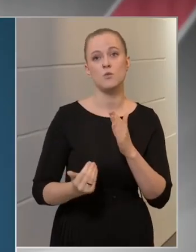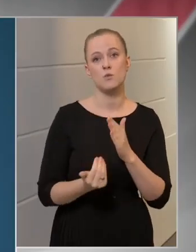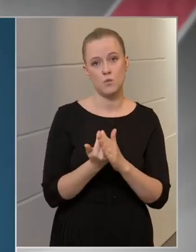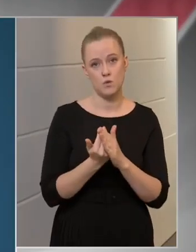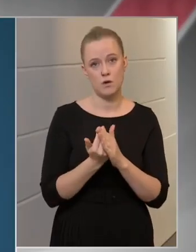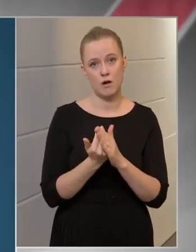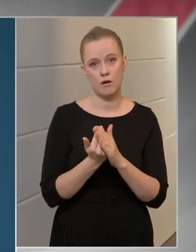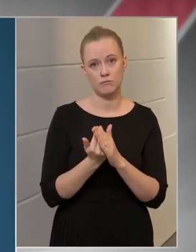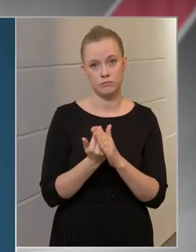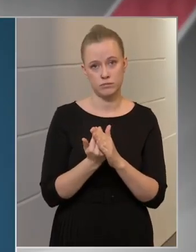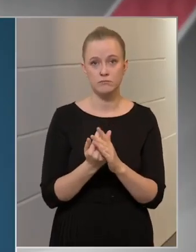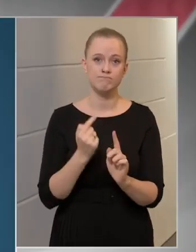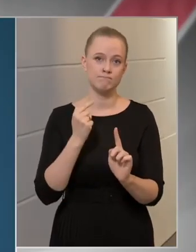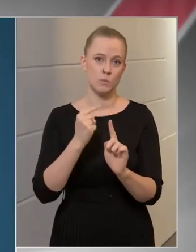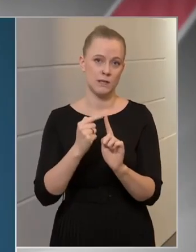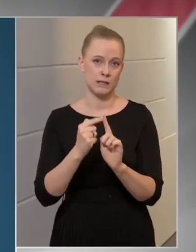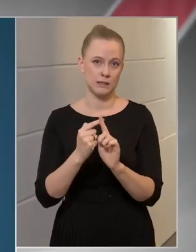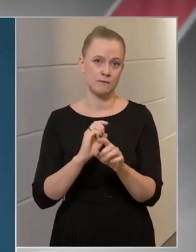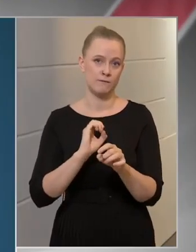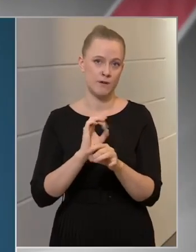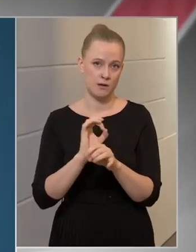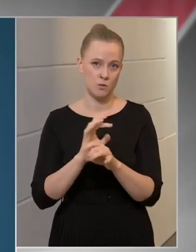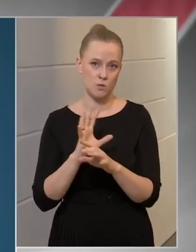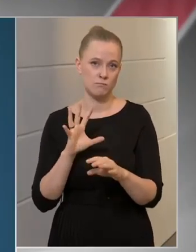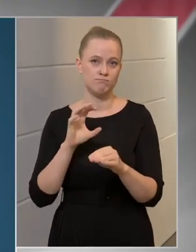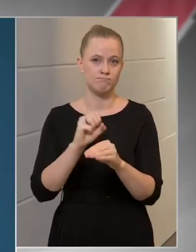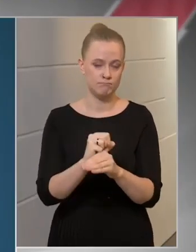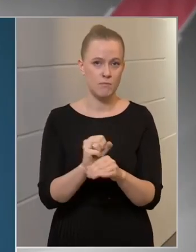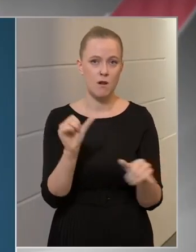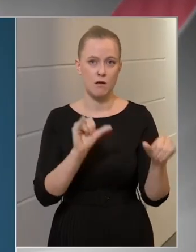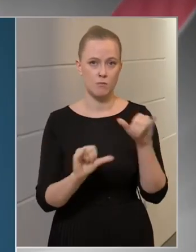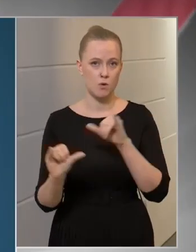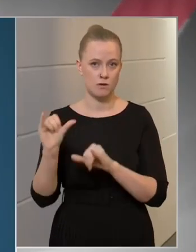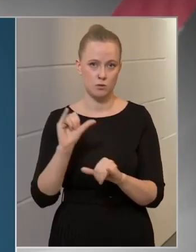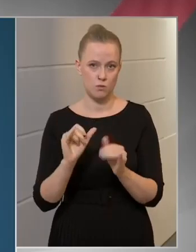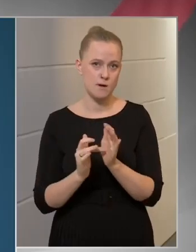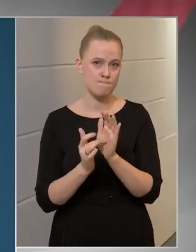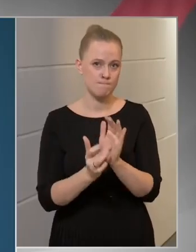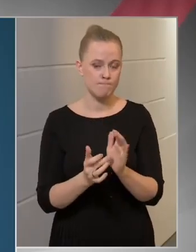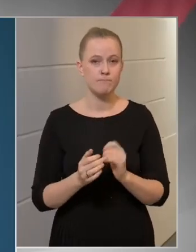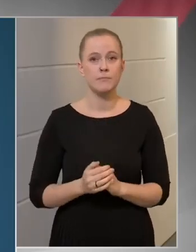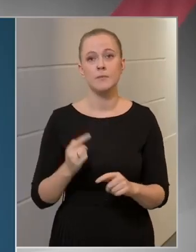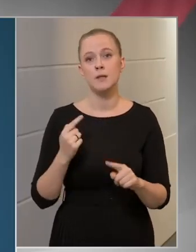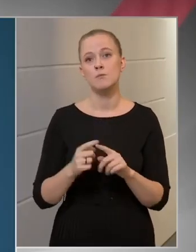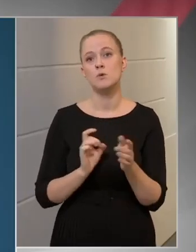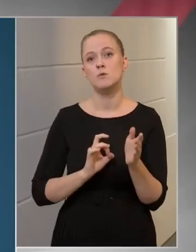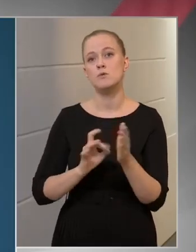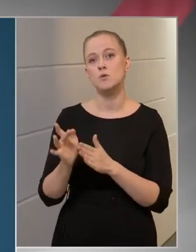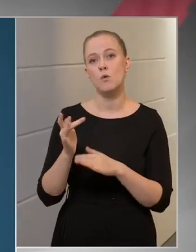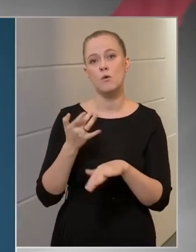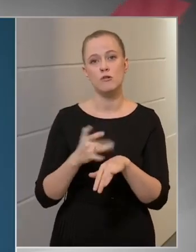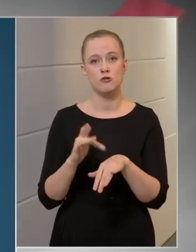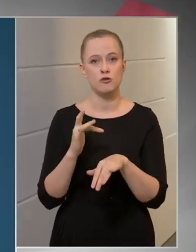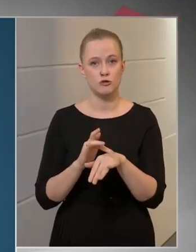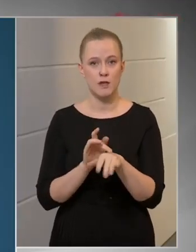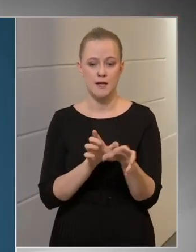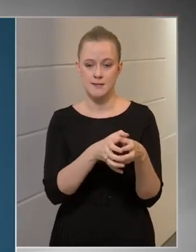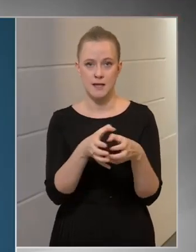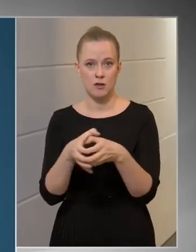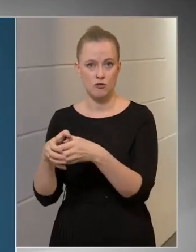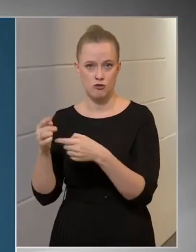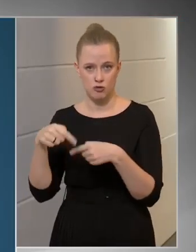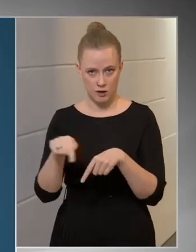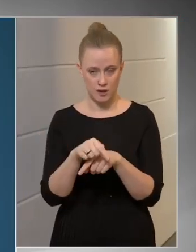fertőzöttet regisztráltak a laboratóriumaink, illetve a gyors teszttel végzett egységeink.